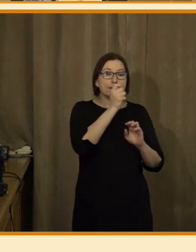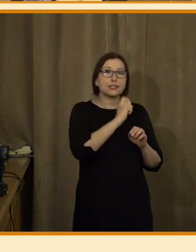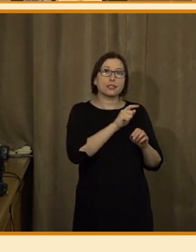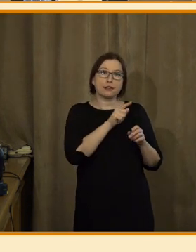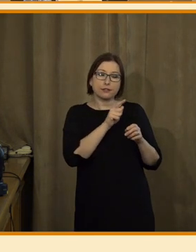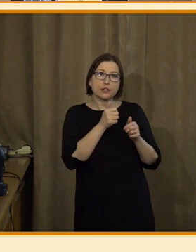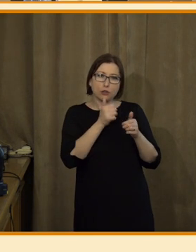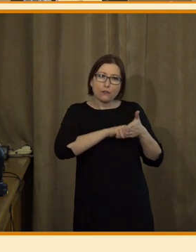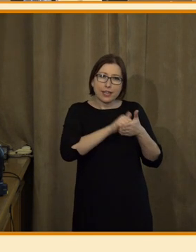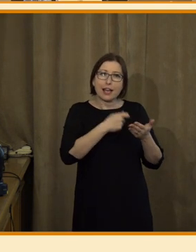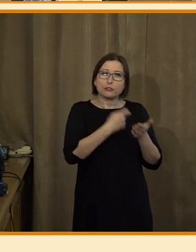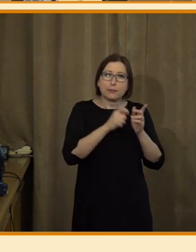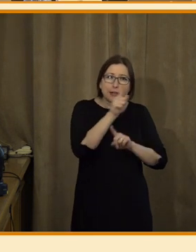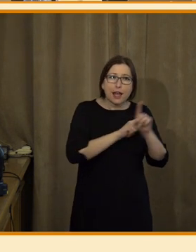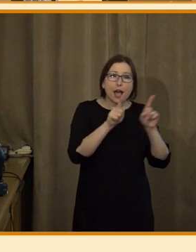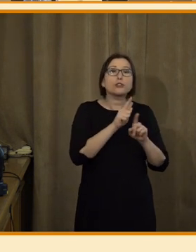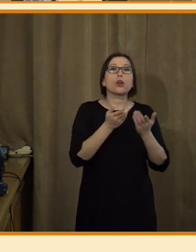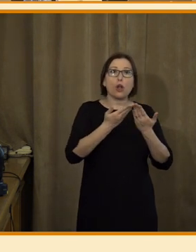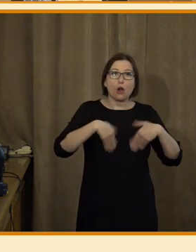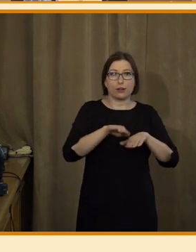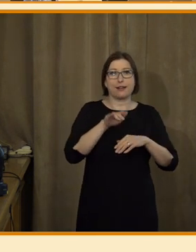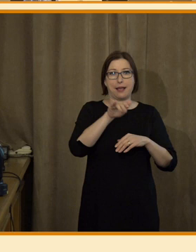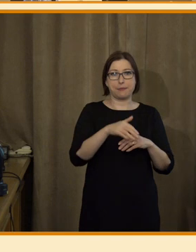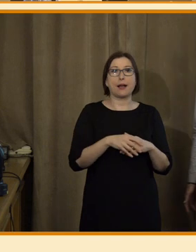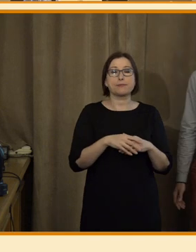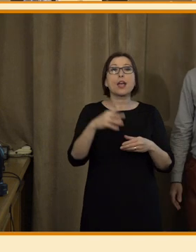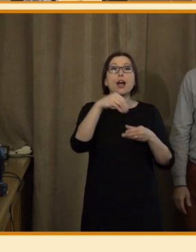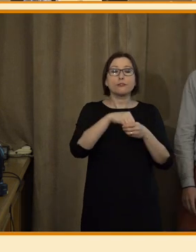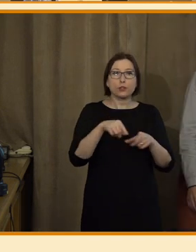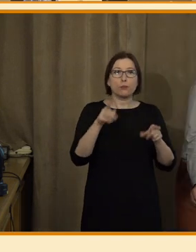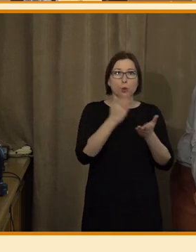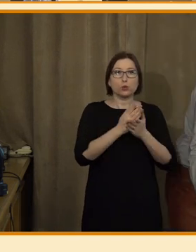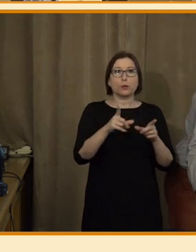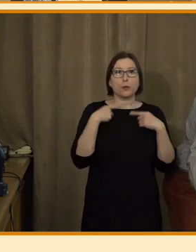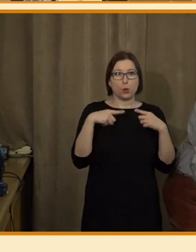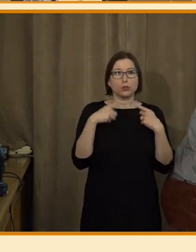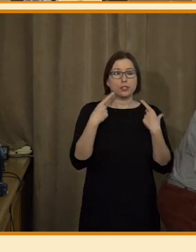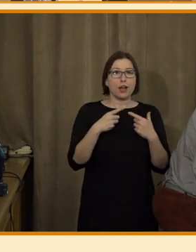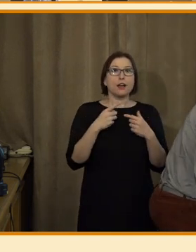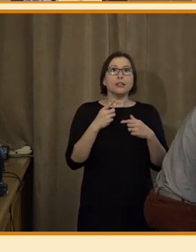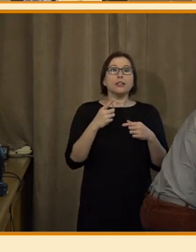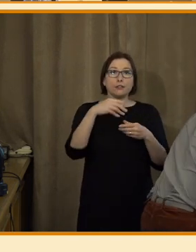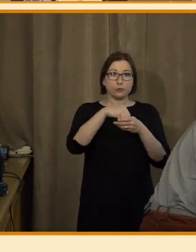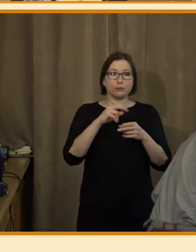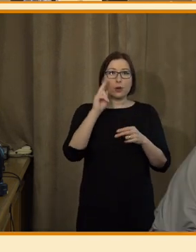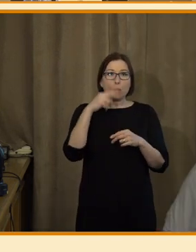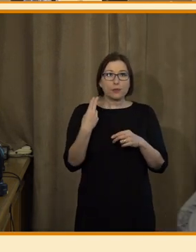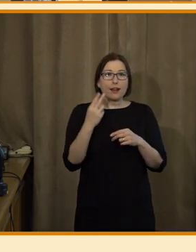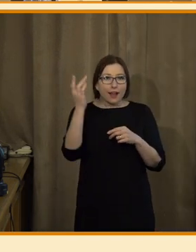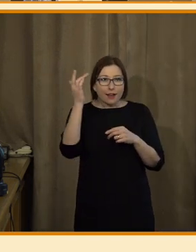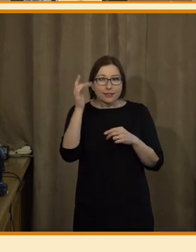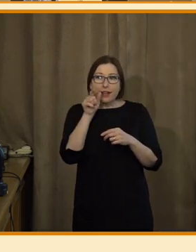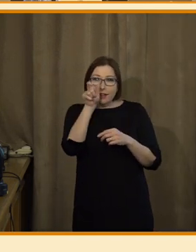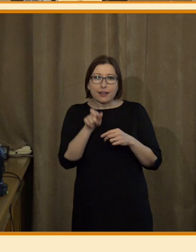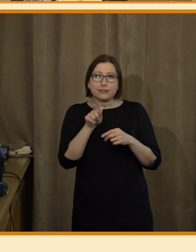žurnalistika, takové ty názory, tak ty ochranu mají. Ale když tam bude použita umělá inteligence, tak samozřejmě ta ochrana